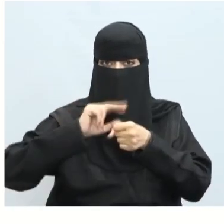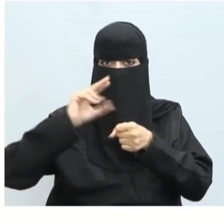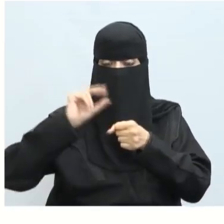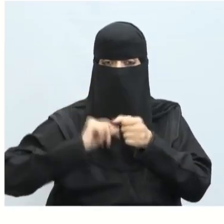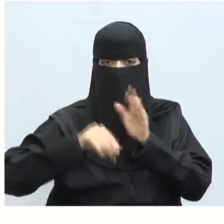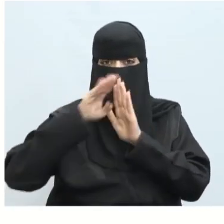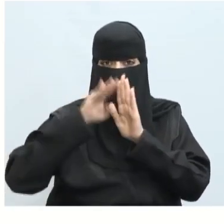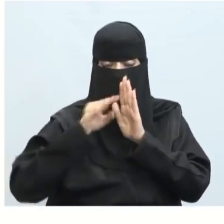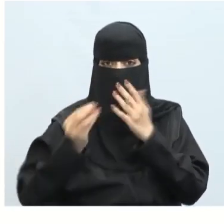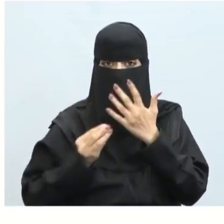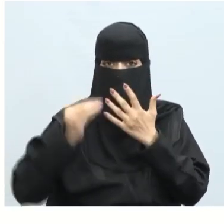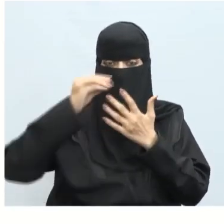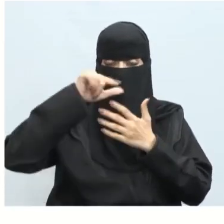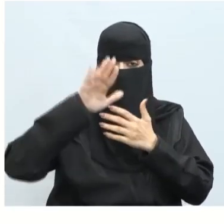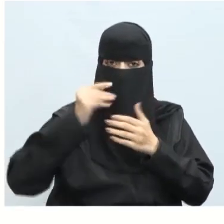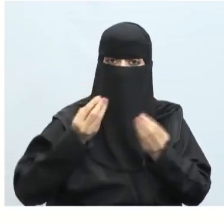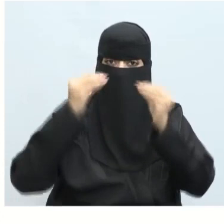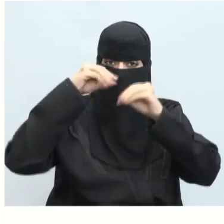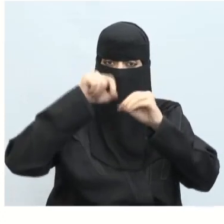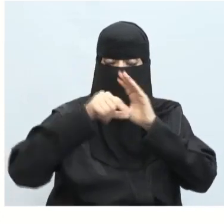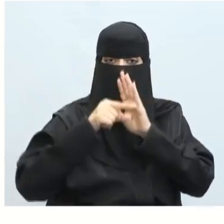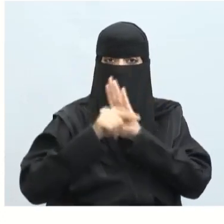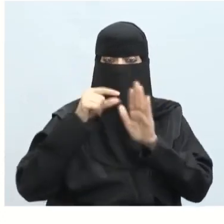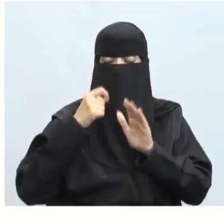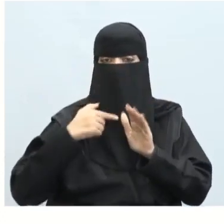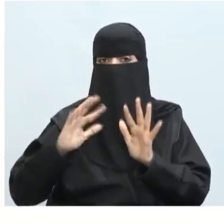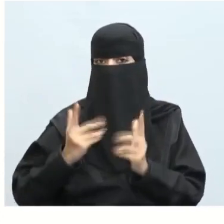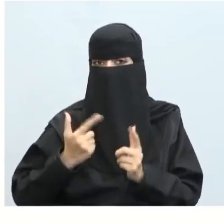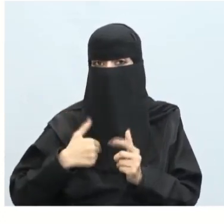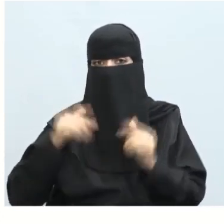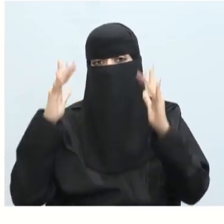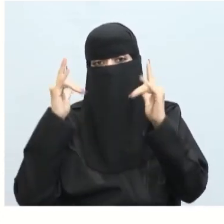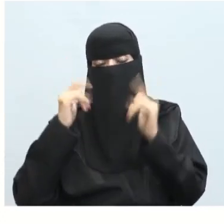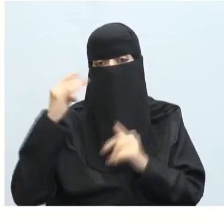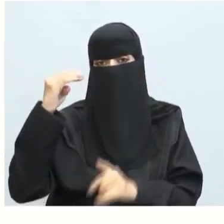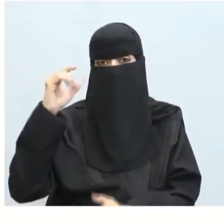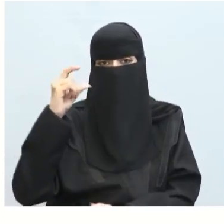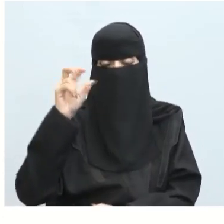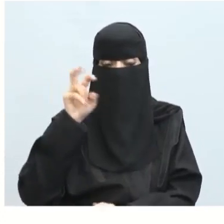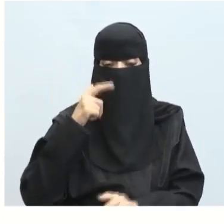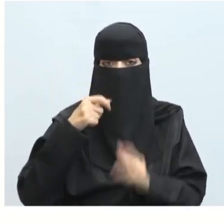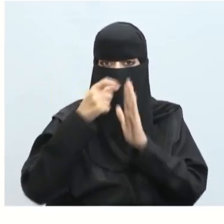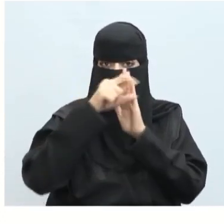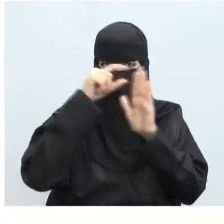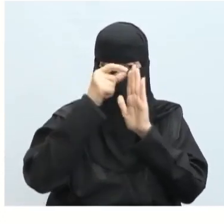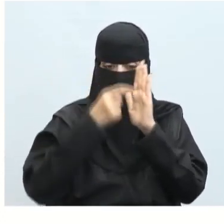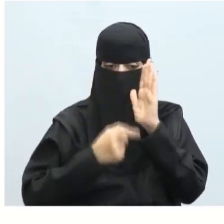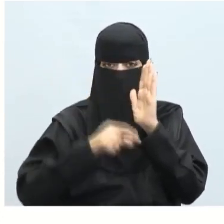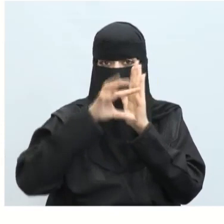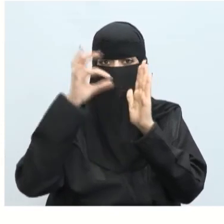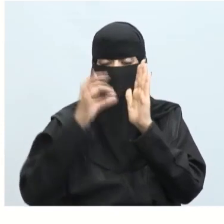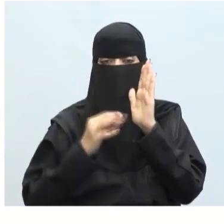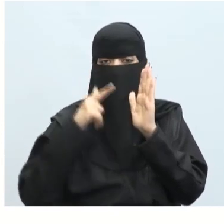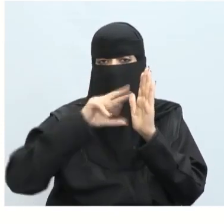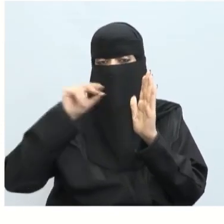الخطوات لإضافة لابل التسمية باسم جدة وليست بكر قائمة الخيارات الخاصة بها إذن